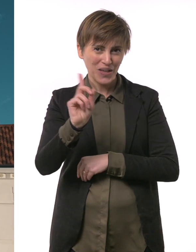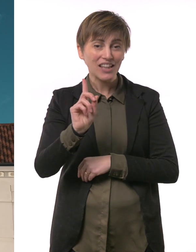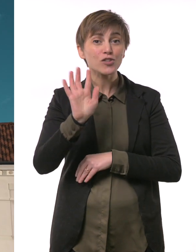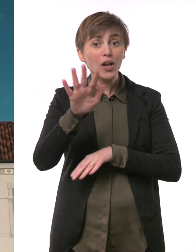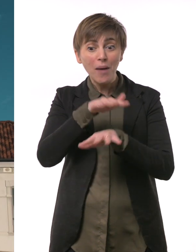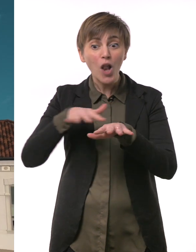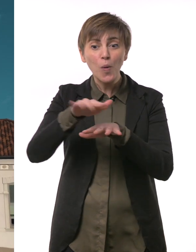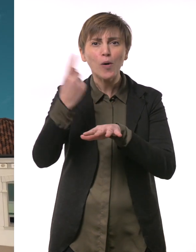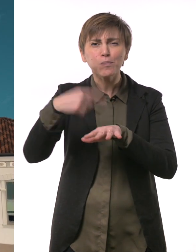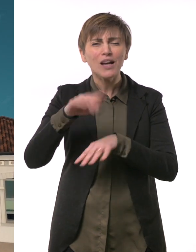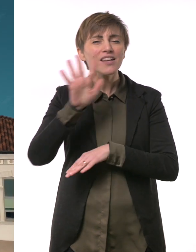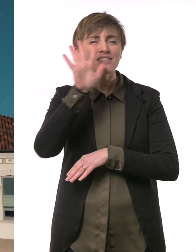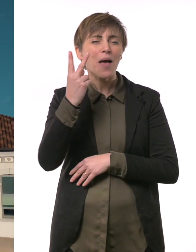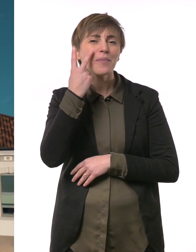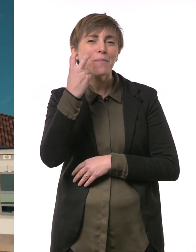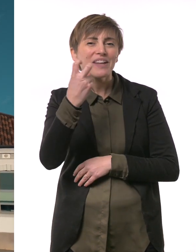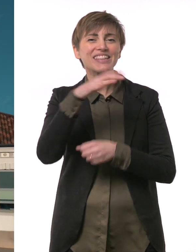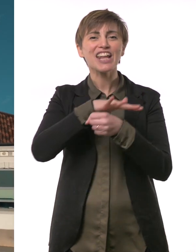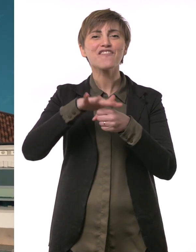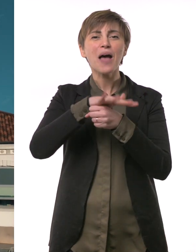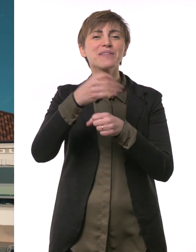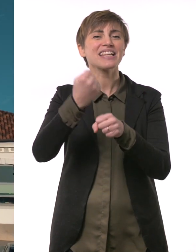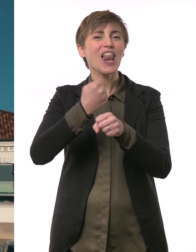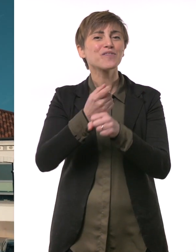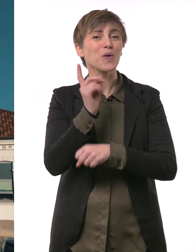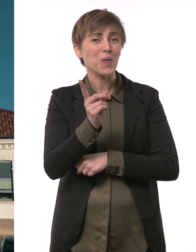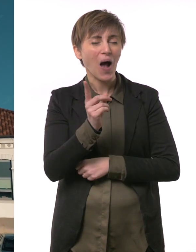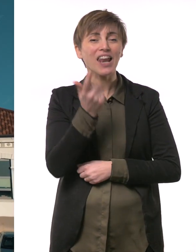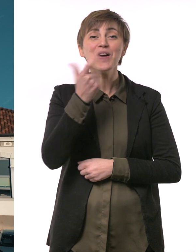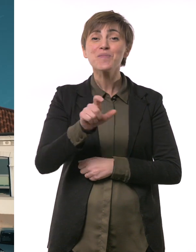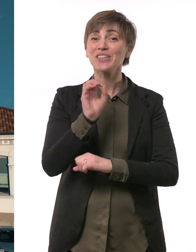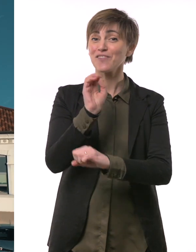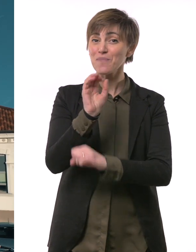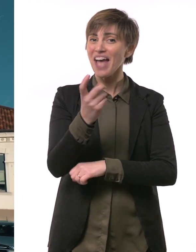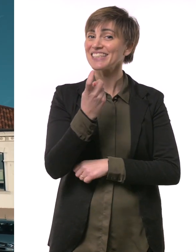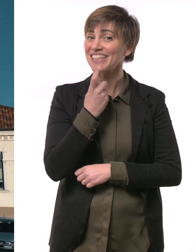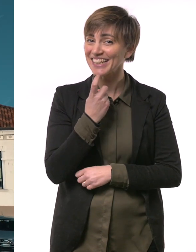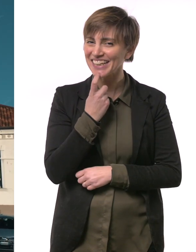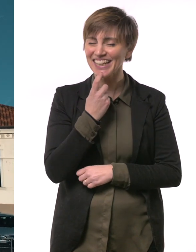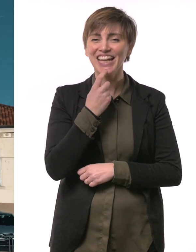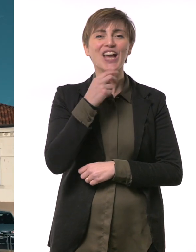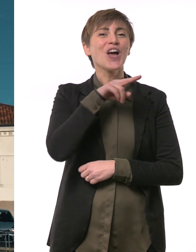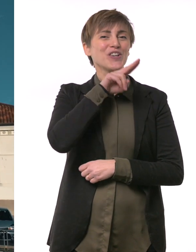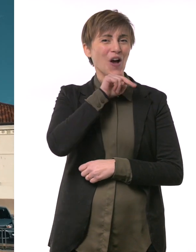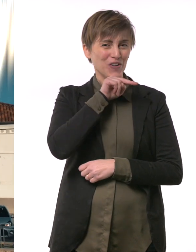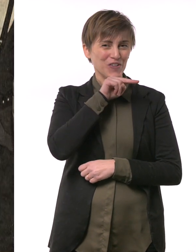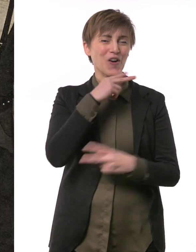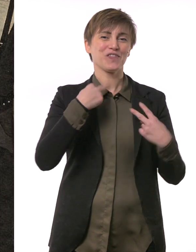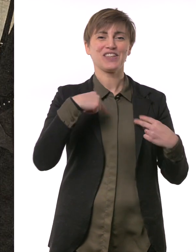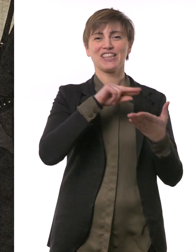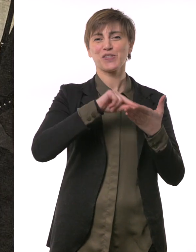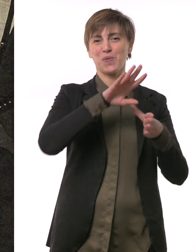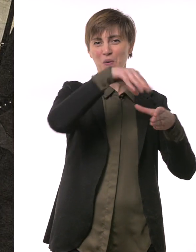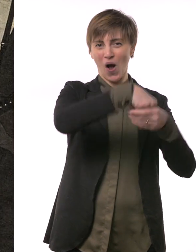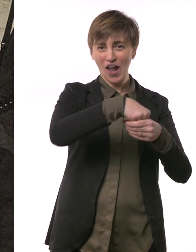predestinazione di un mestiere di famiglia perché maestri furono il nonno che viveva dentro la scuola e poi la